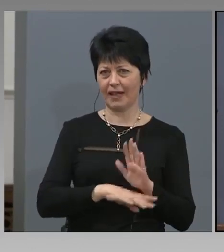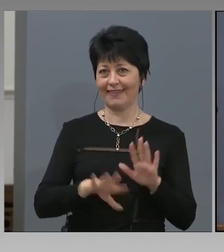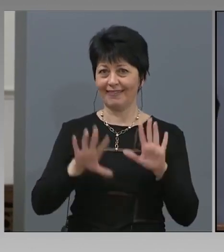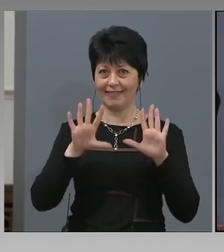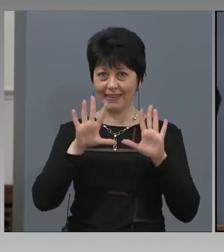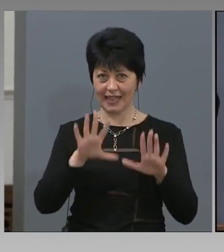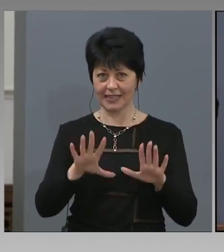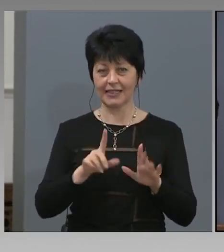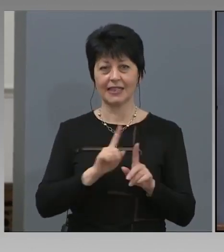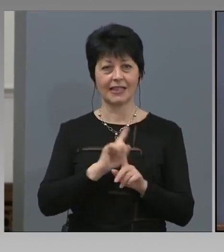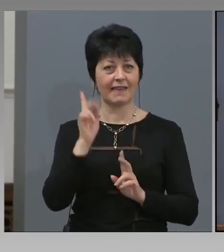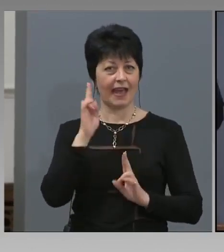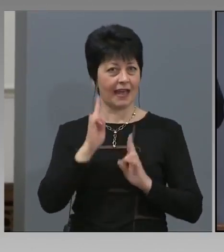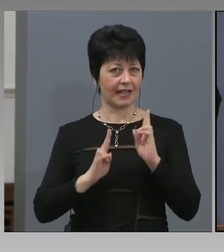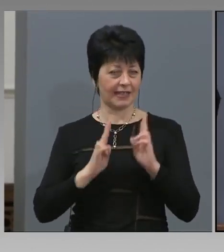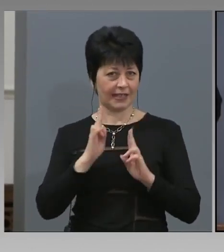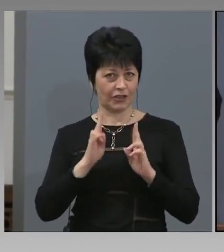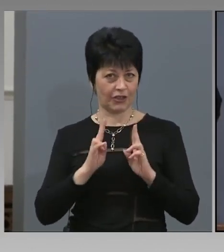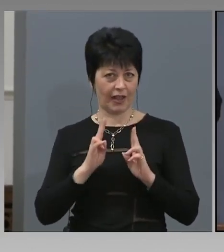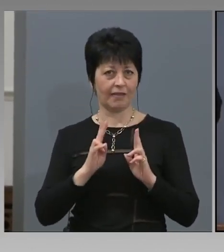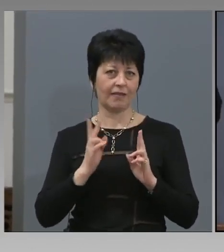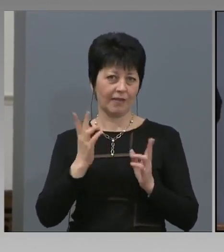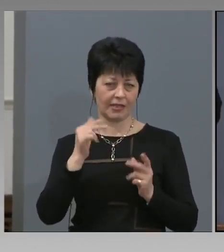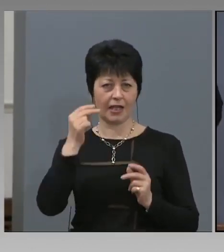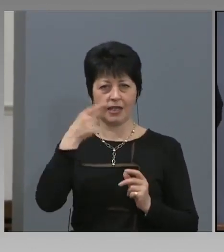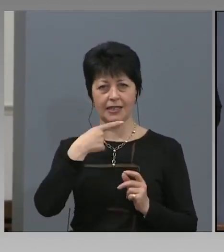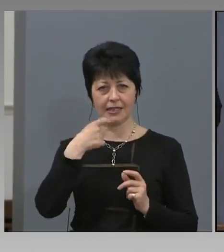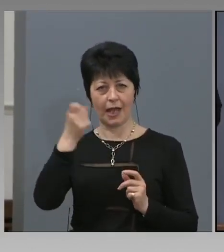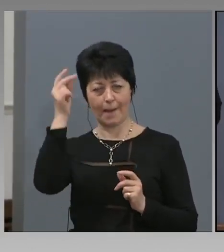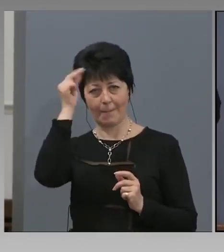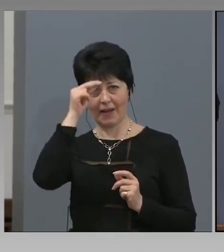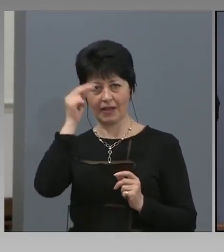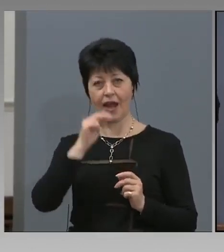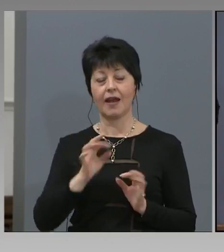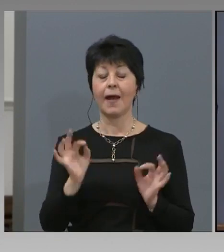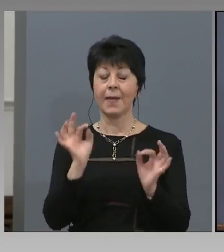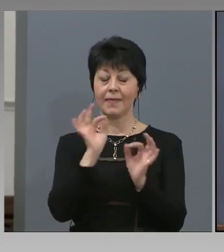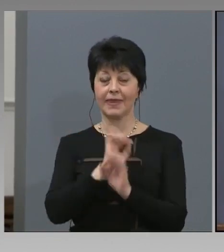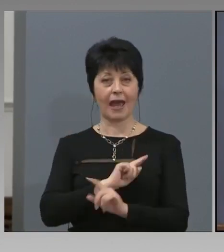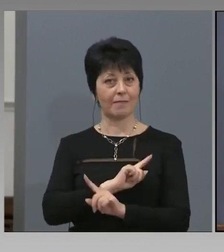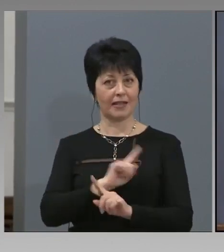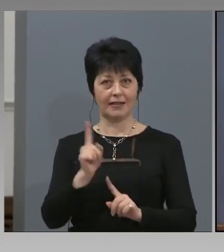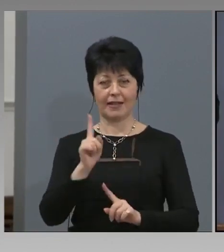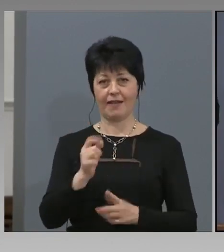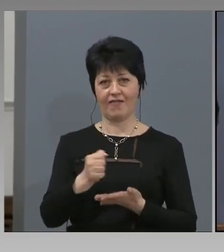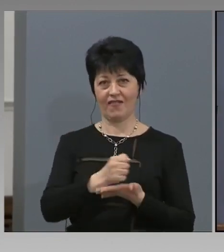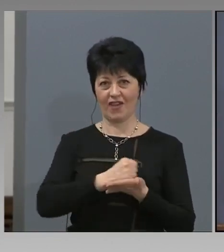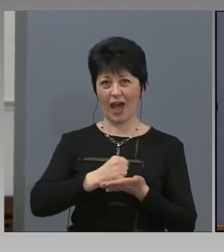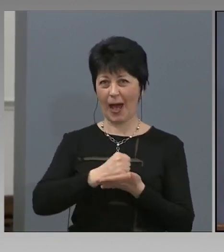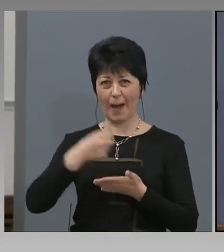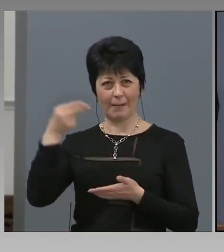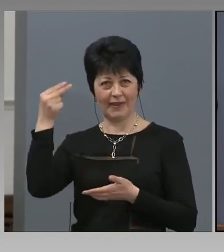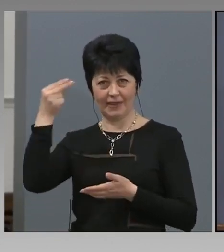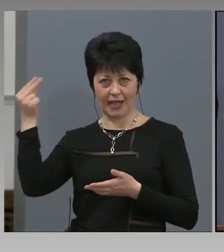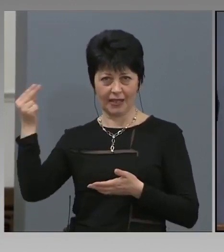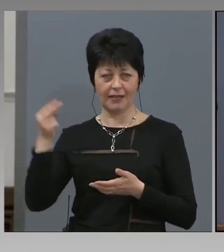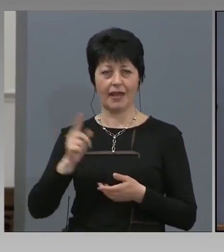Така, че въпросът ви мисля, че е изчерпан. Няма да бъде в аптеките, не може да става за профилактика.